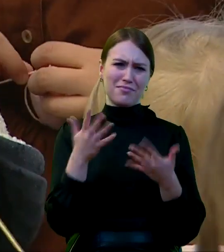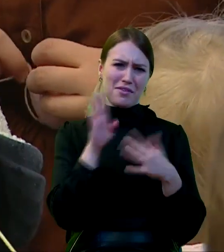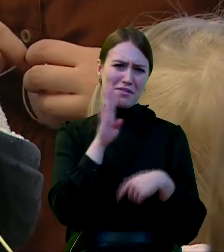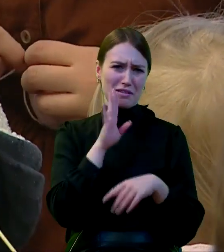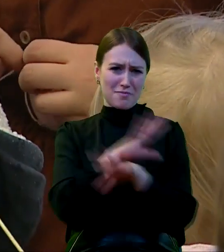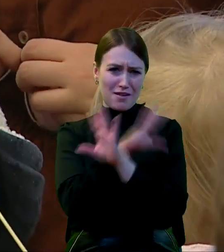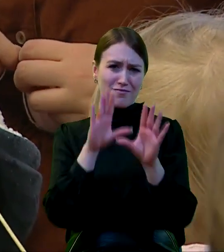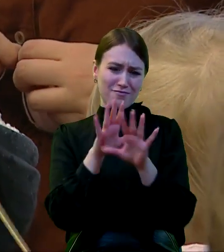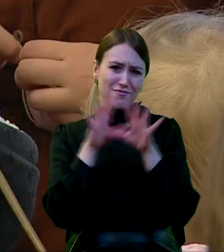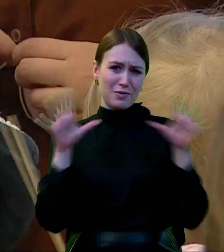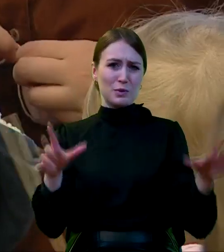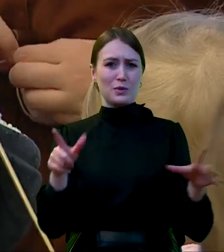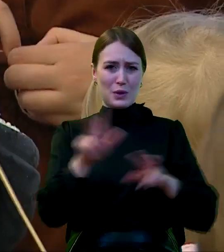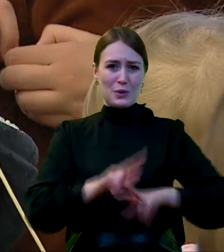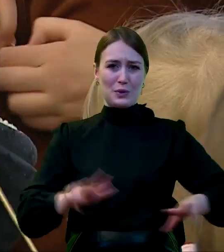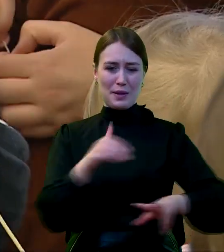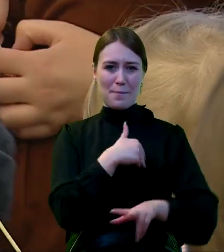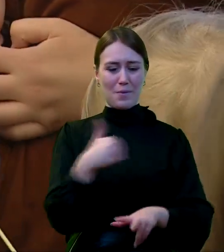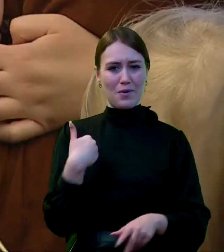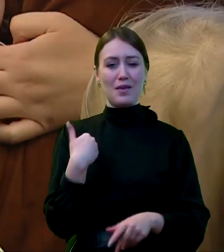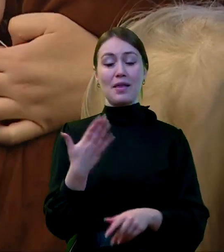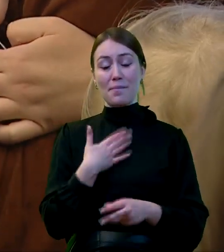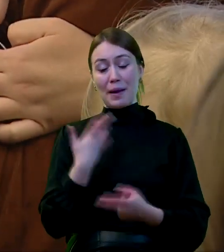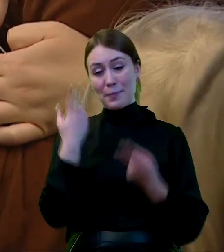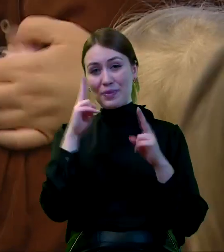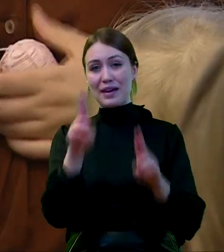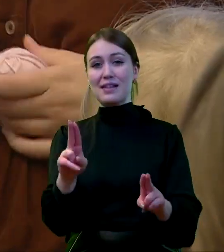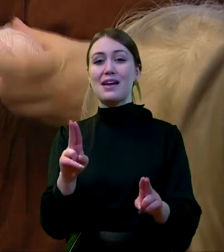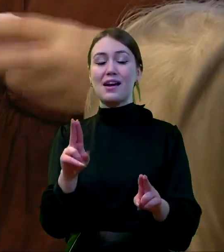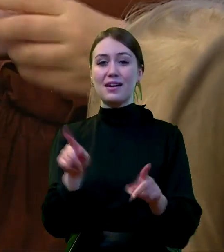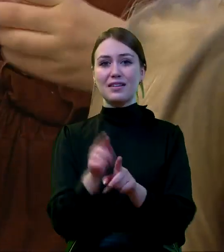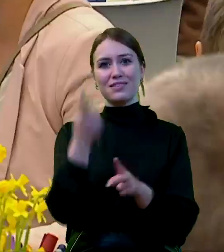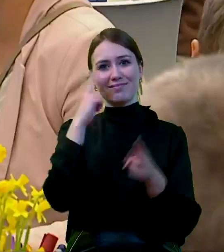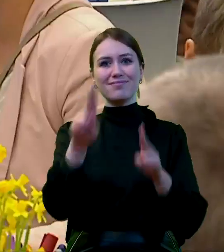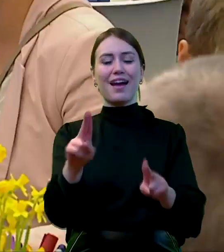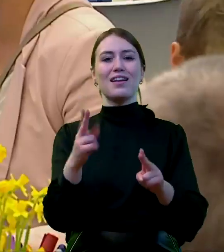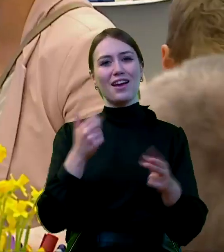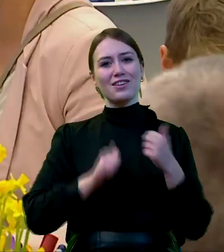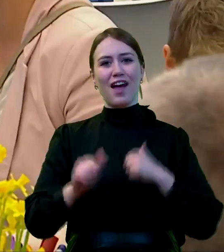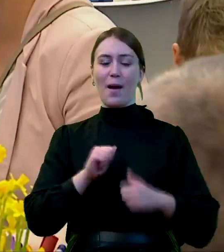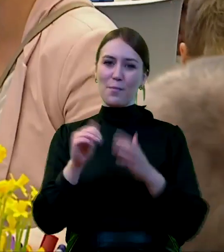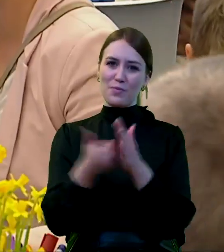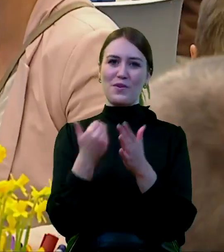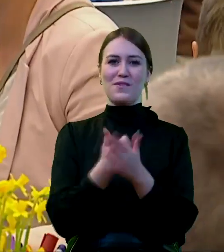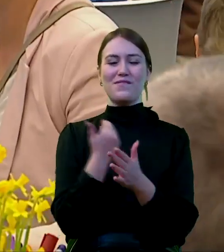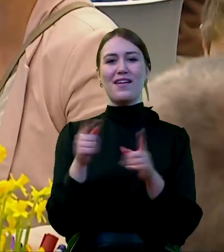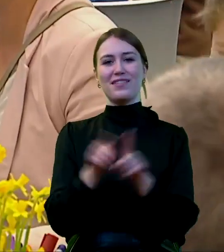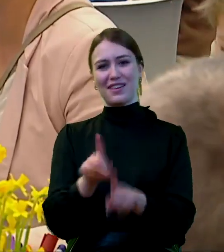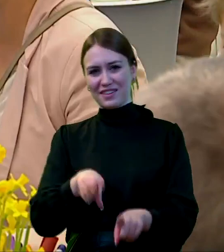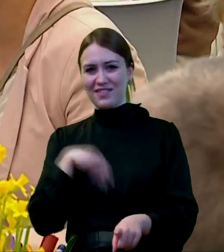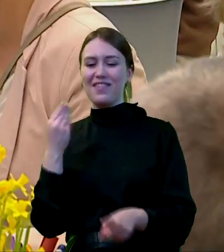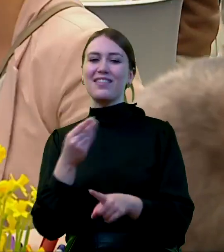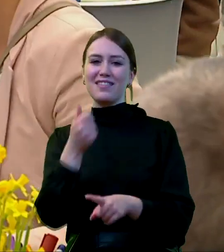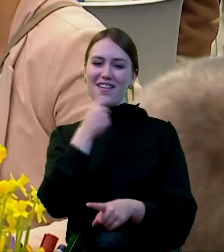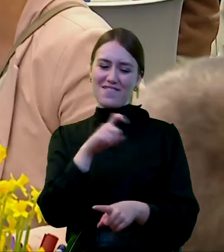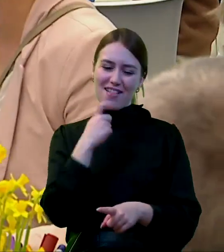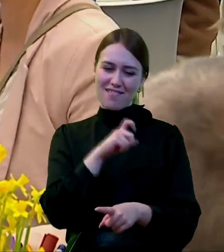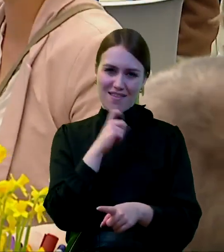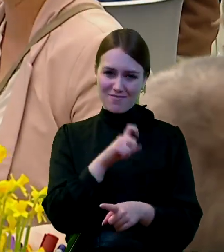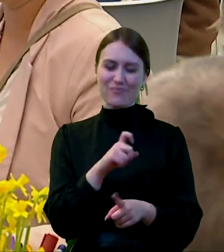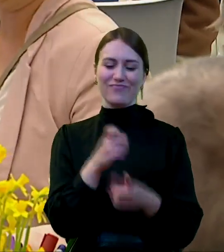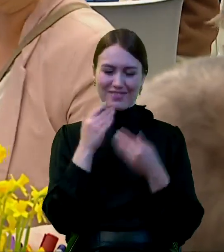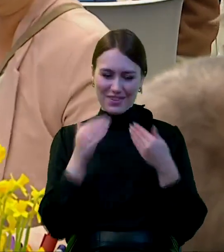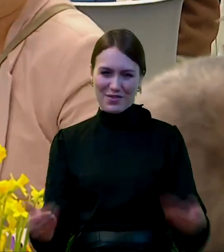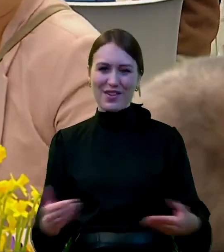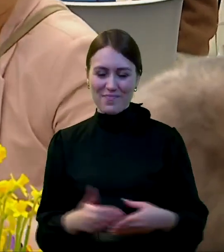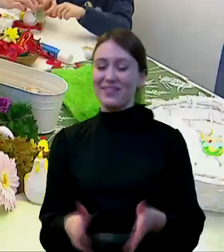większości polskich rodzin i mam nadzieję, że z nadzieją czeką po prostu na następne. Tak samo jak na święta Wielkiej Nocy. Dziękuję bardzo.